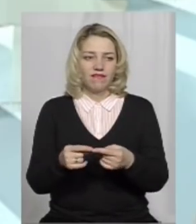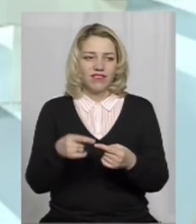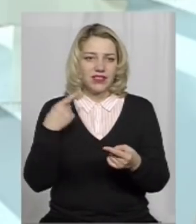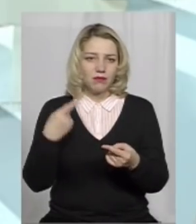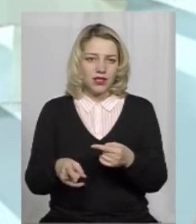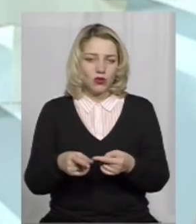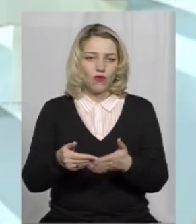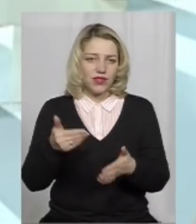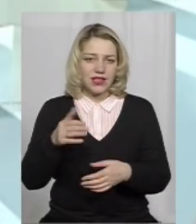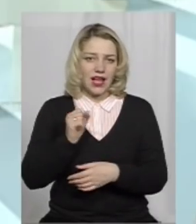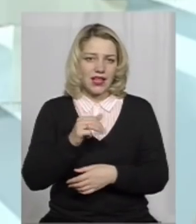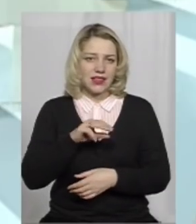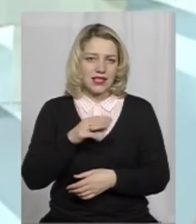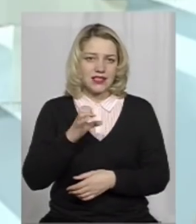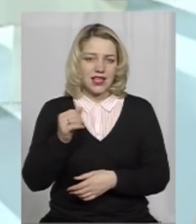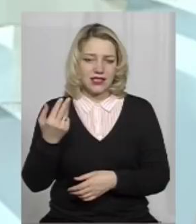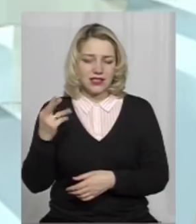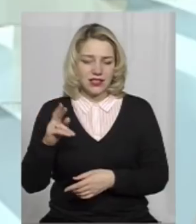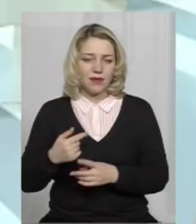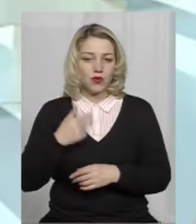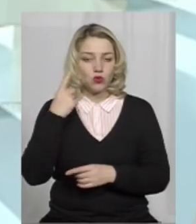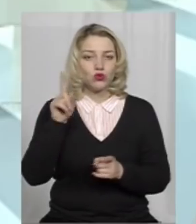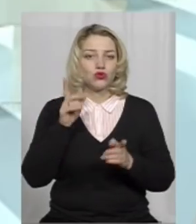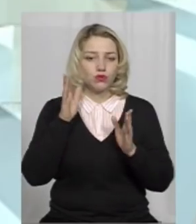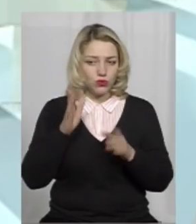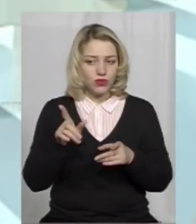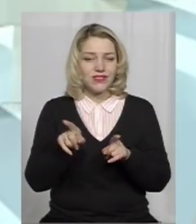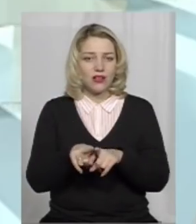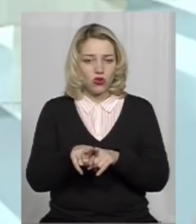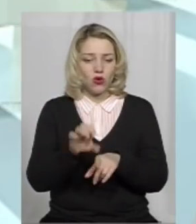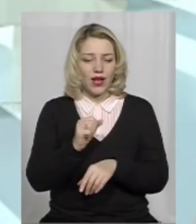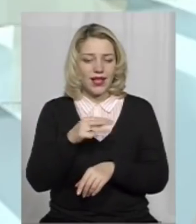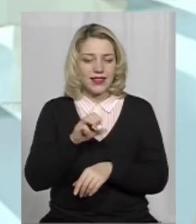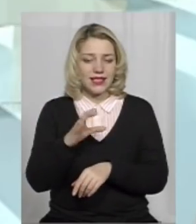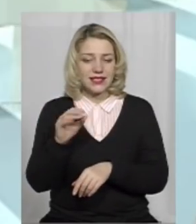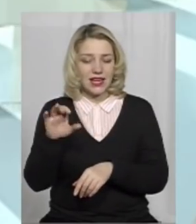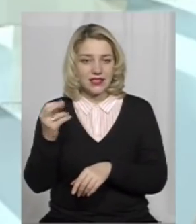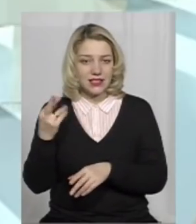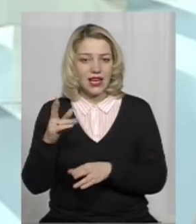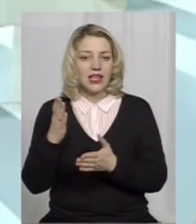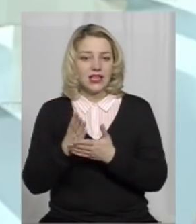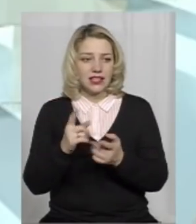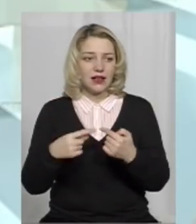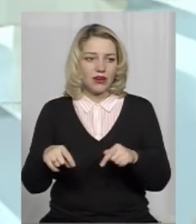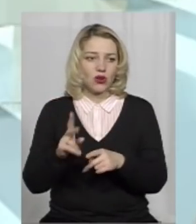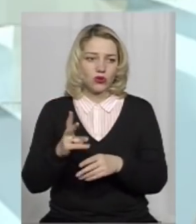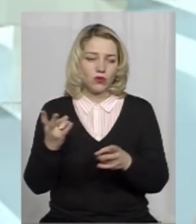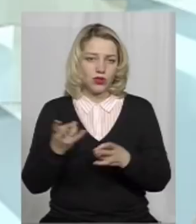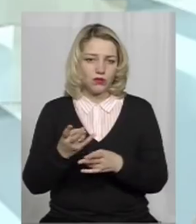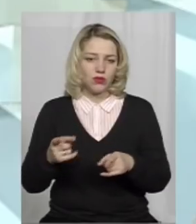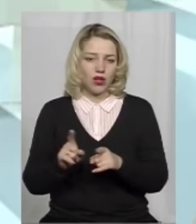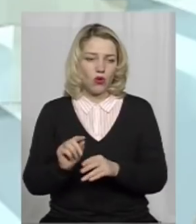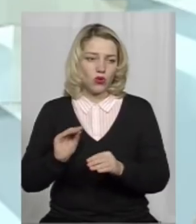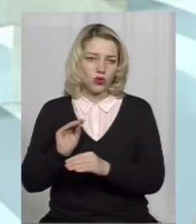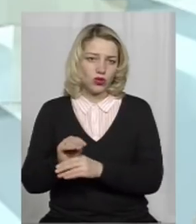так це перечуваю. Я думаю, що все одно атестація буде, тому що є категорія вчителів, які потребують такого додаткового